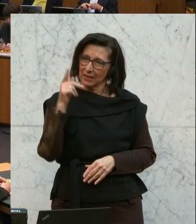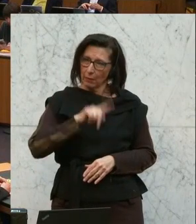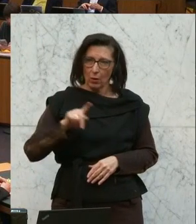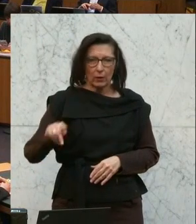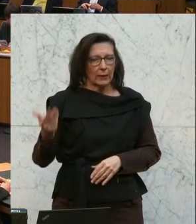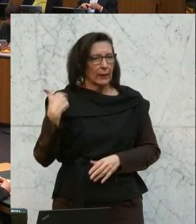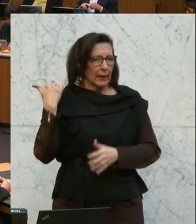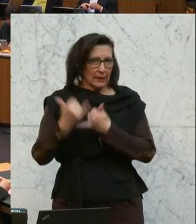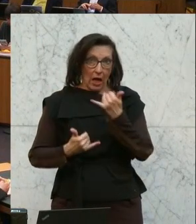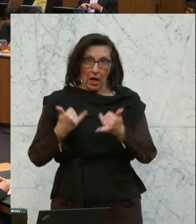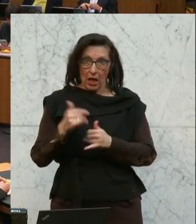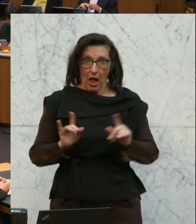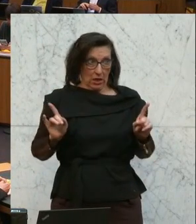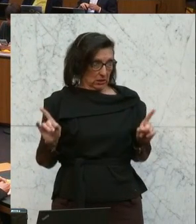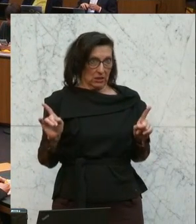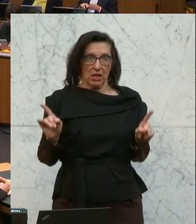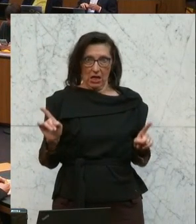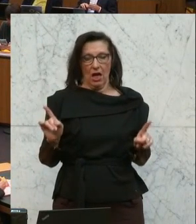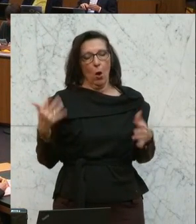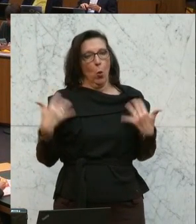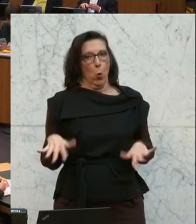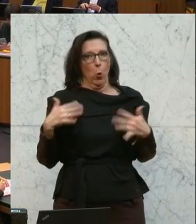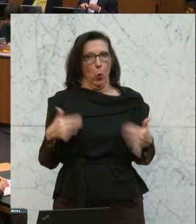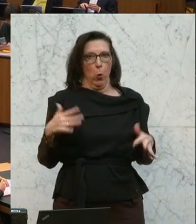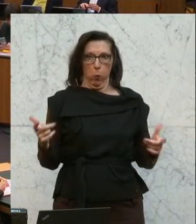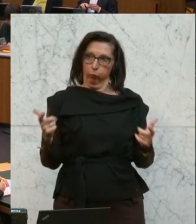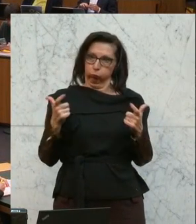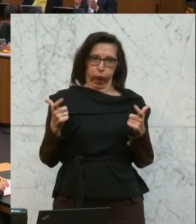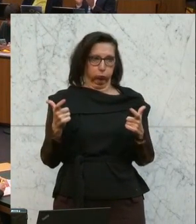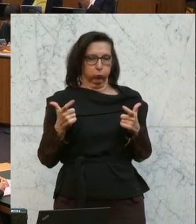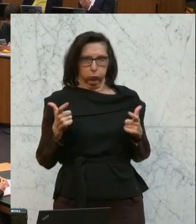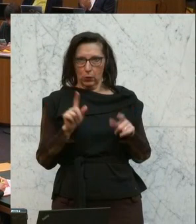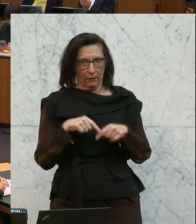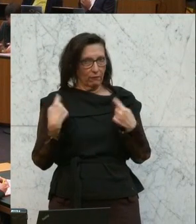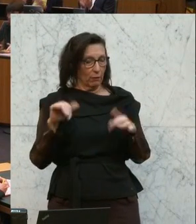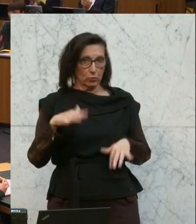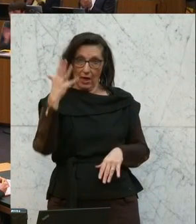vergangenen Jahren uns große Brocken vorgelegt. Und auf die müssen wir reagieren und die müssen wir ernst nehmen.